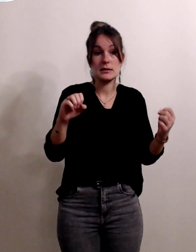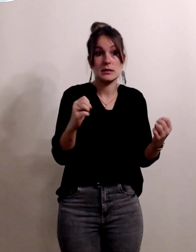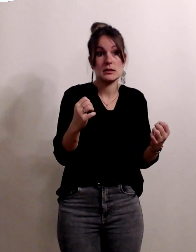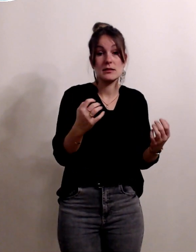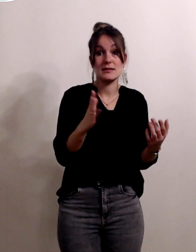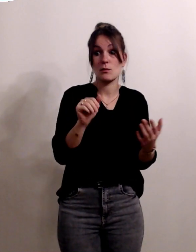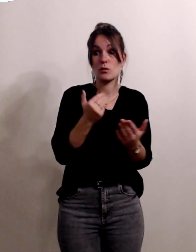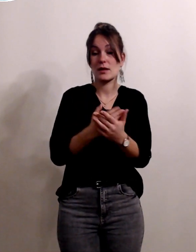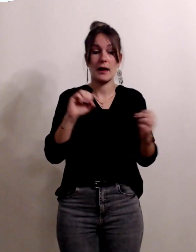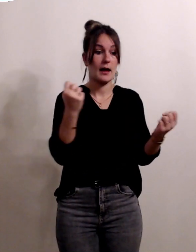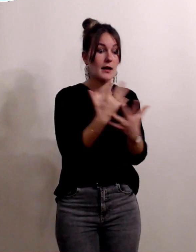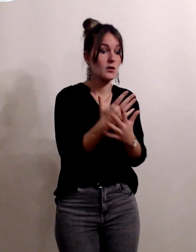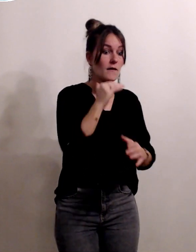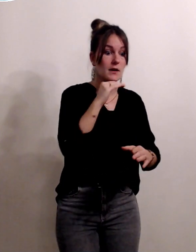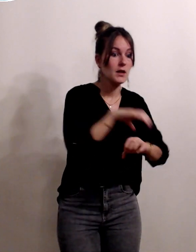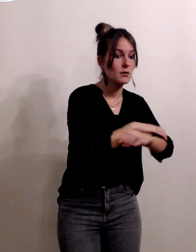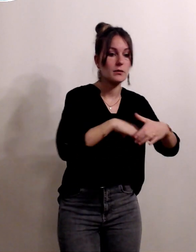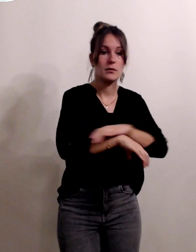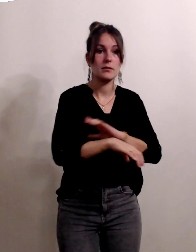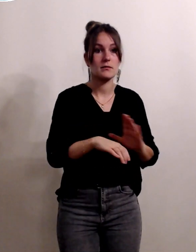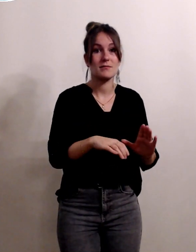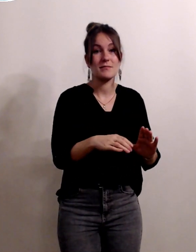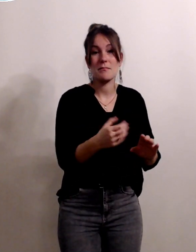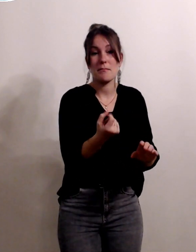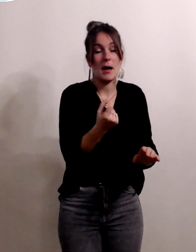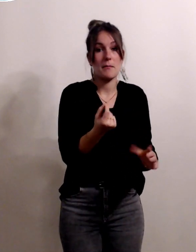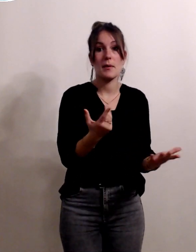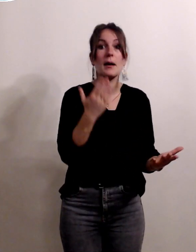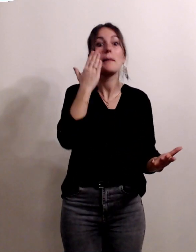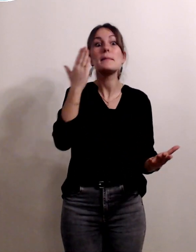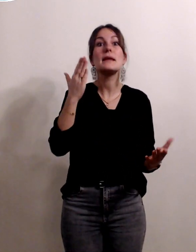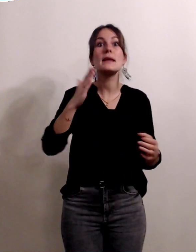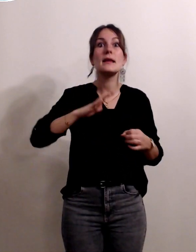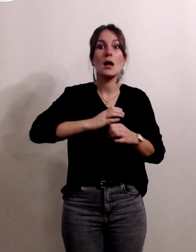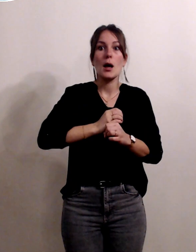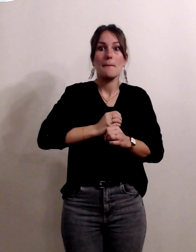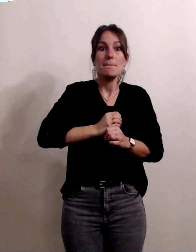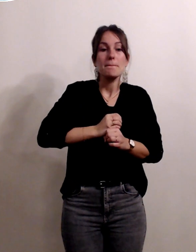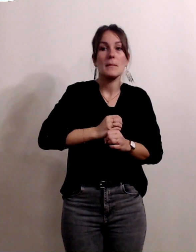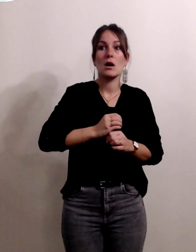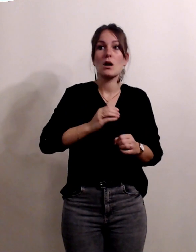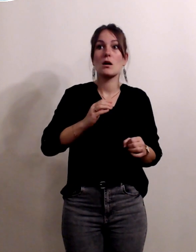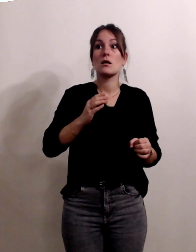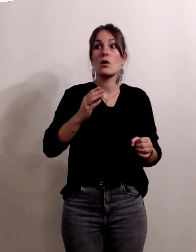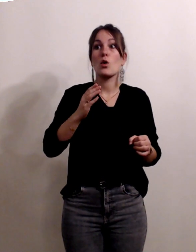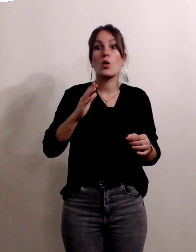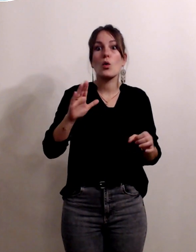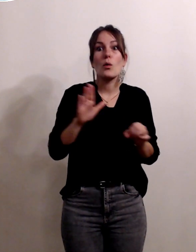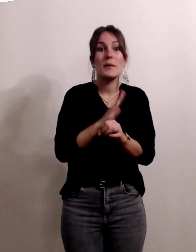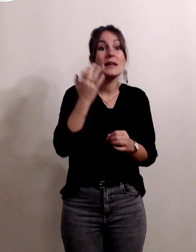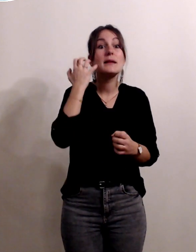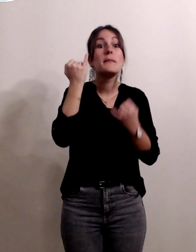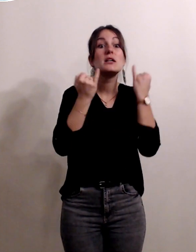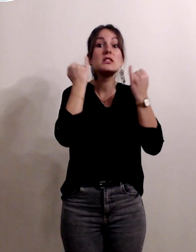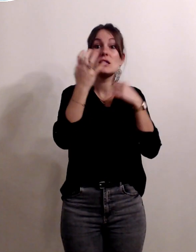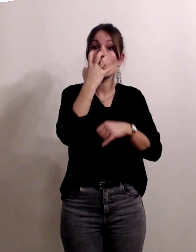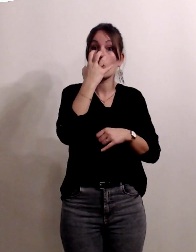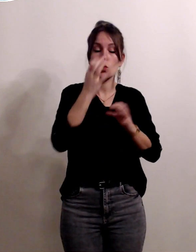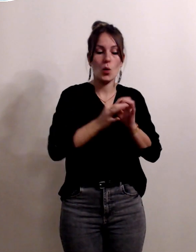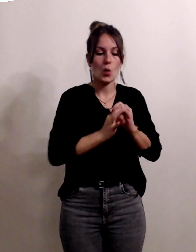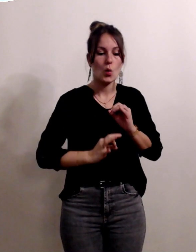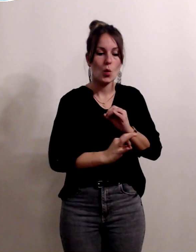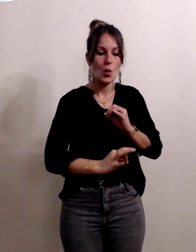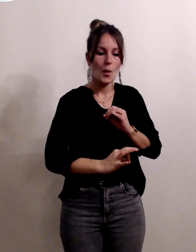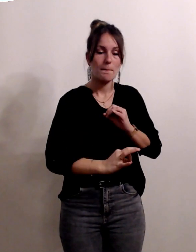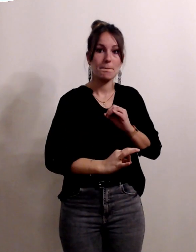taux de réaction qui sont très courts puisque en cas de compression complète c'est à dire d'arrêt de l'approvisionnement en oxygène chez